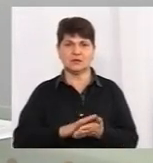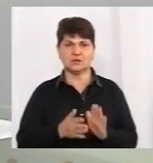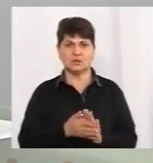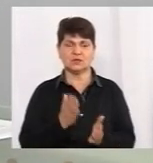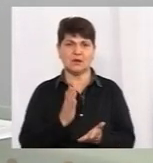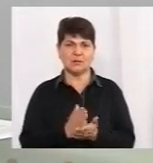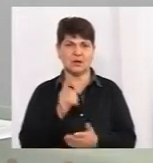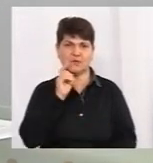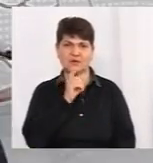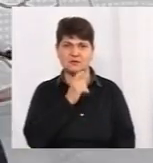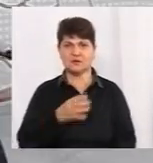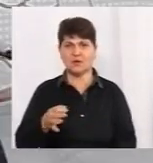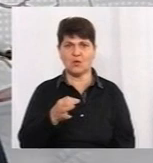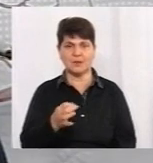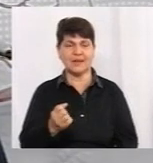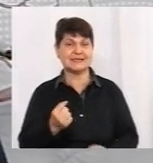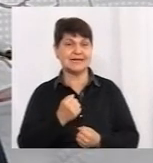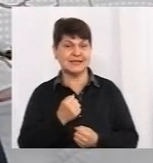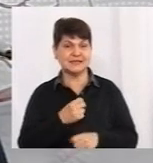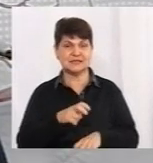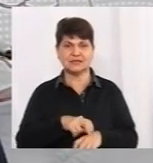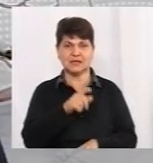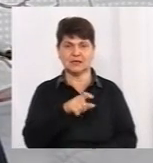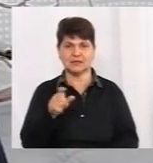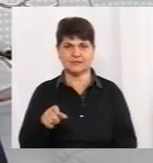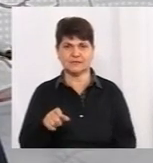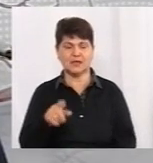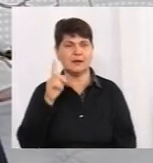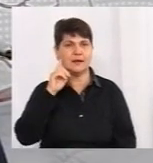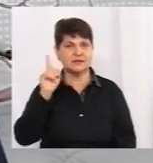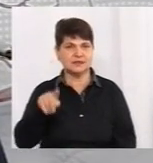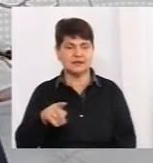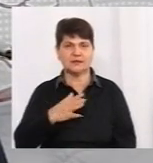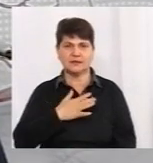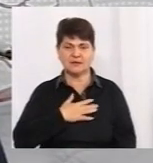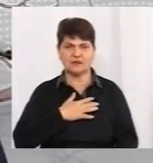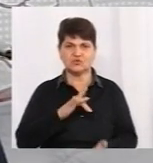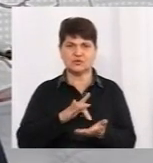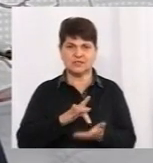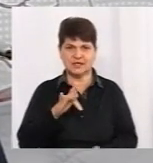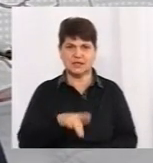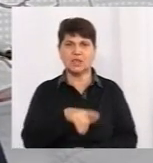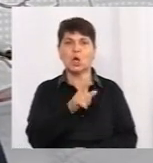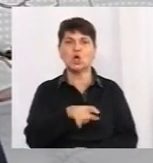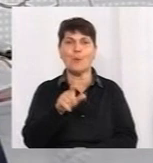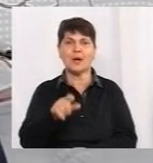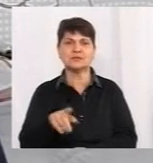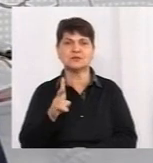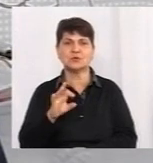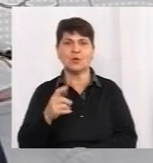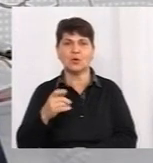області з захистом лікарів. Ви знаєте, наш центр громадського здоров'я займається допомогою,